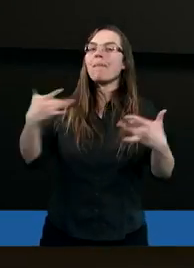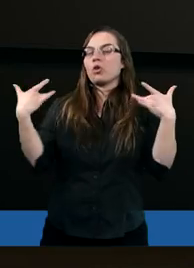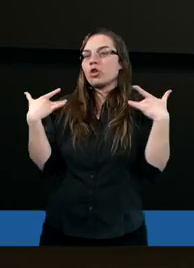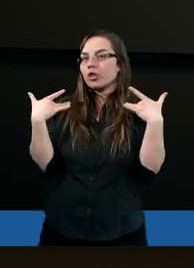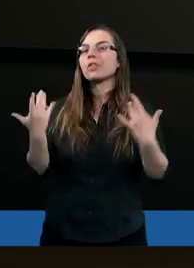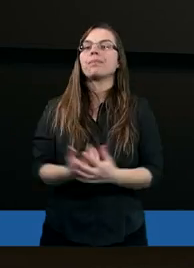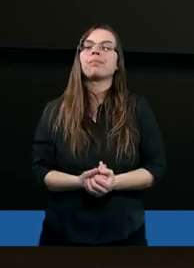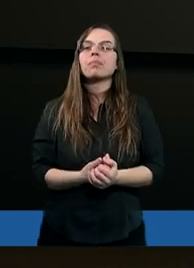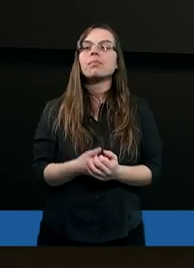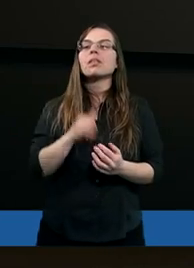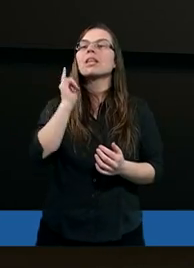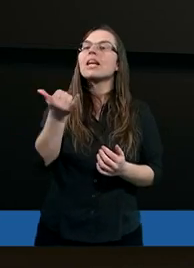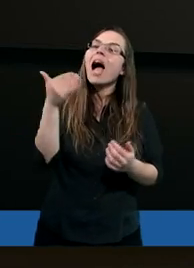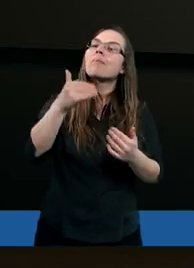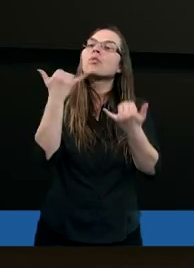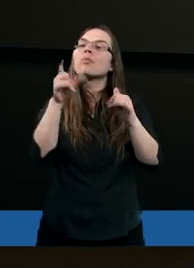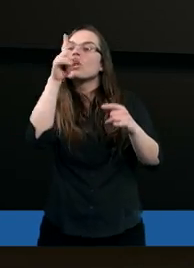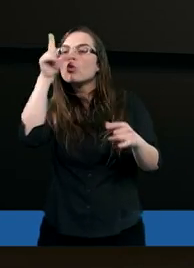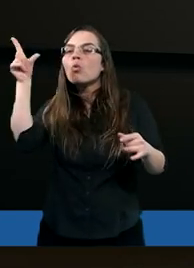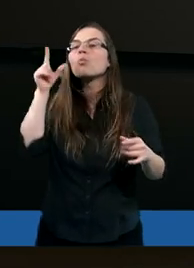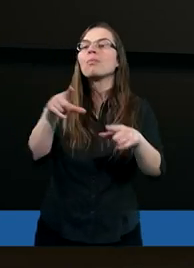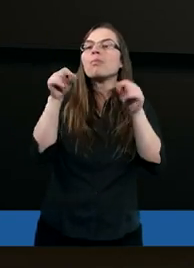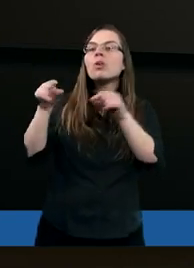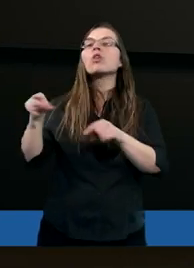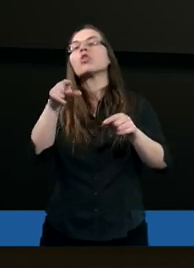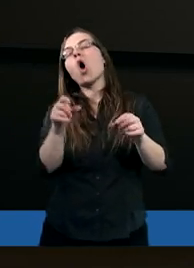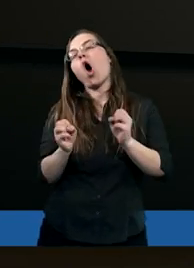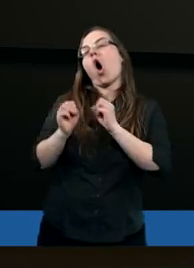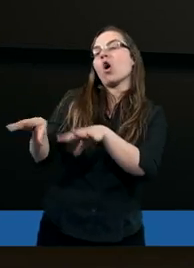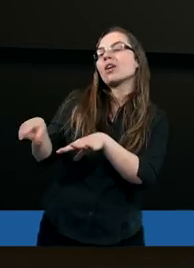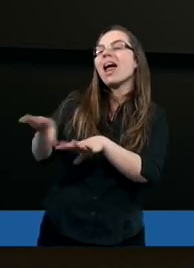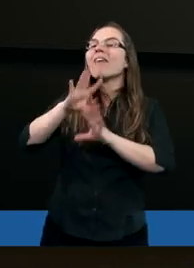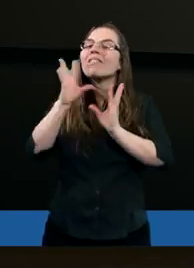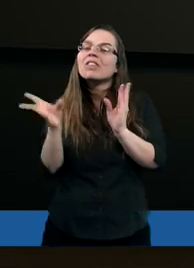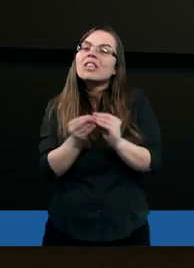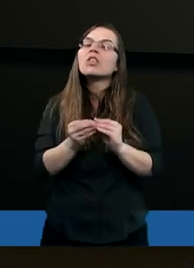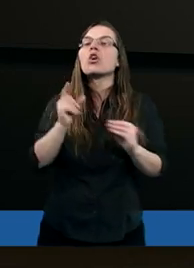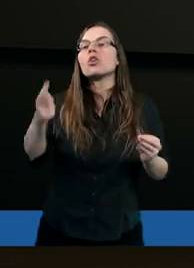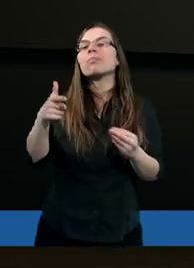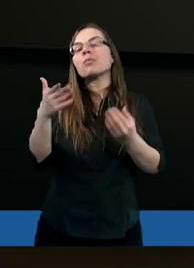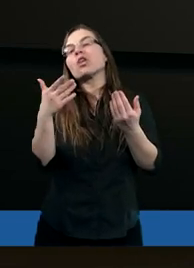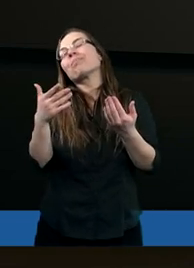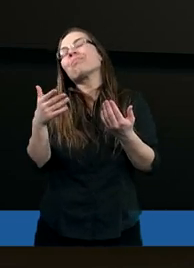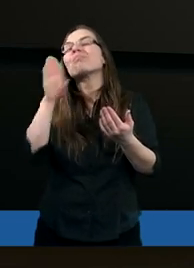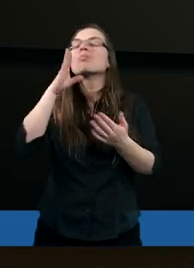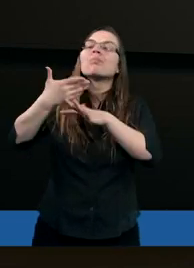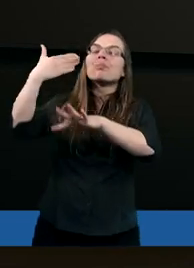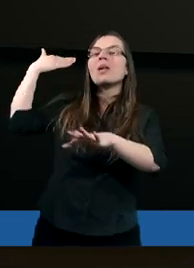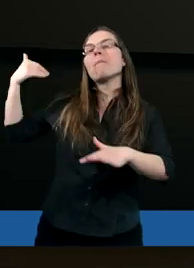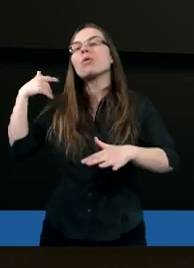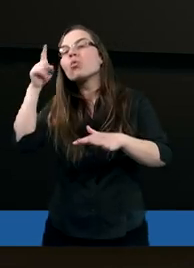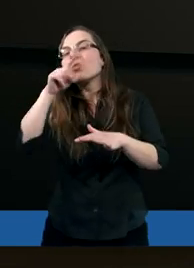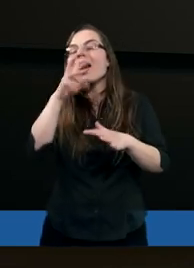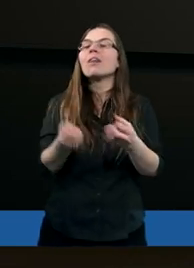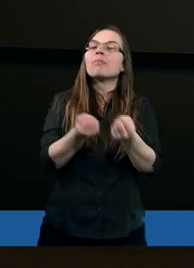Przyroda nieznośni próżni. Gdy poodrzucamy to wszystko, czemu hołdowaliśmy do tej pory,